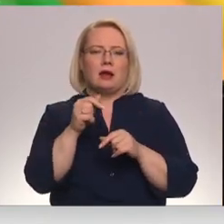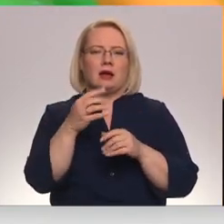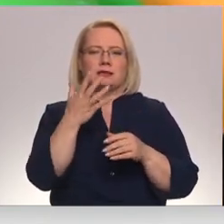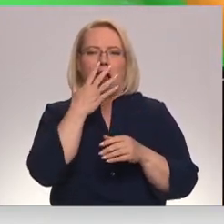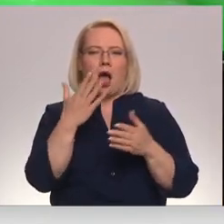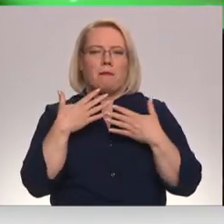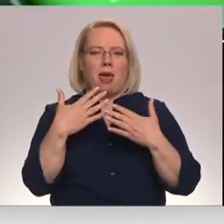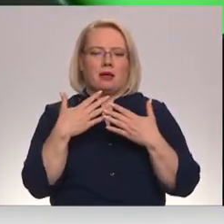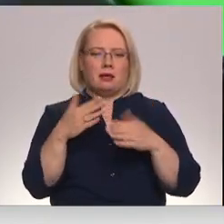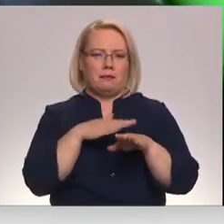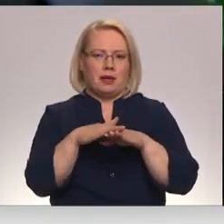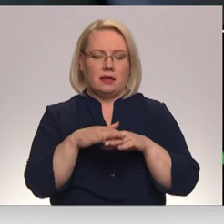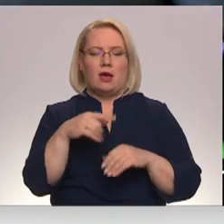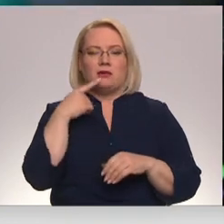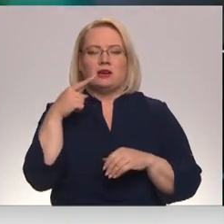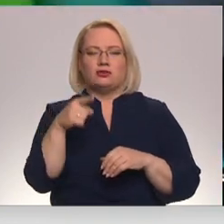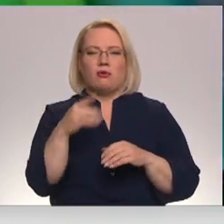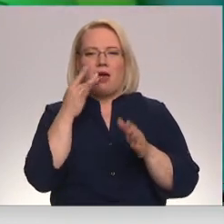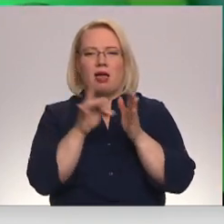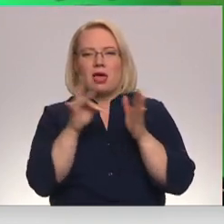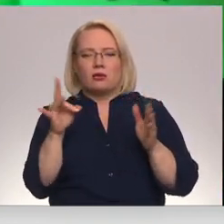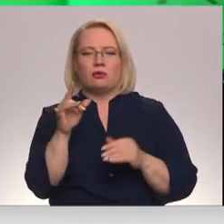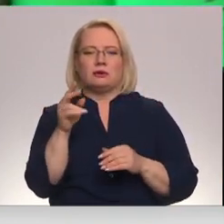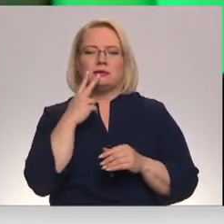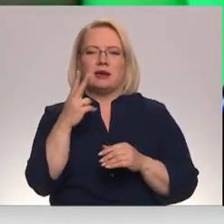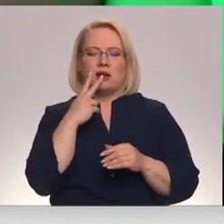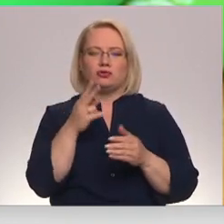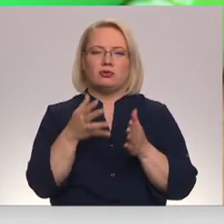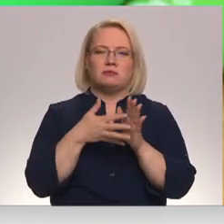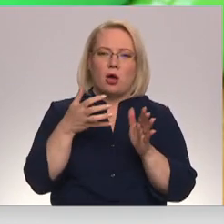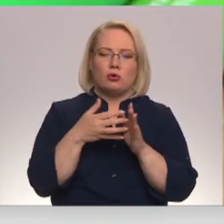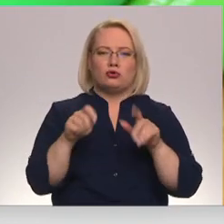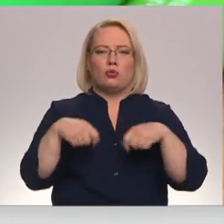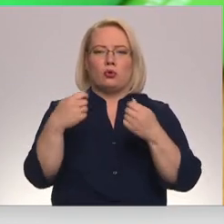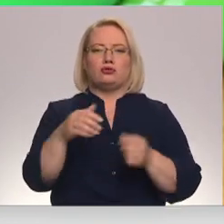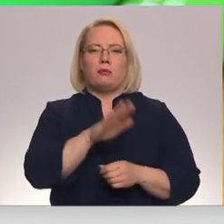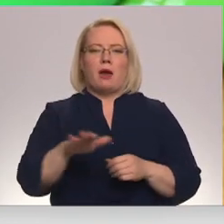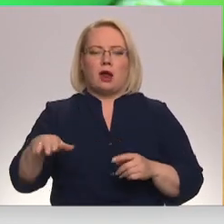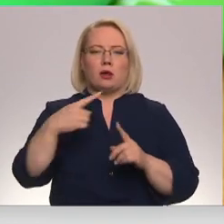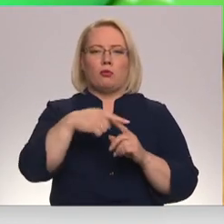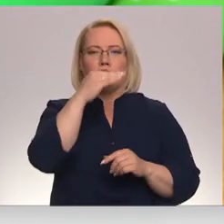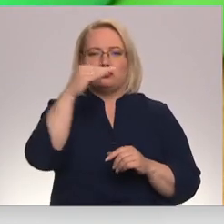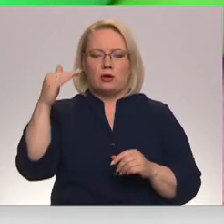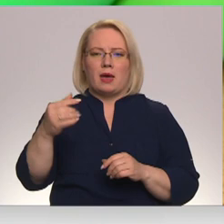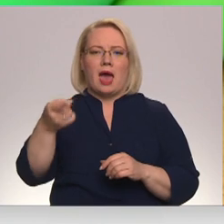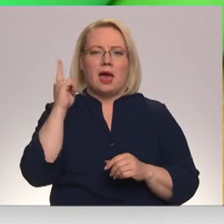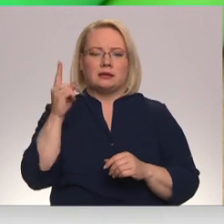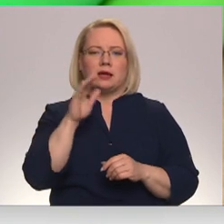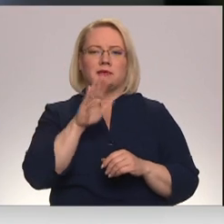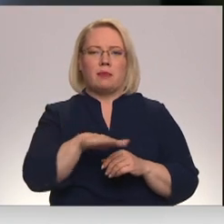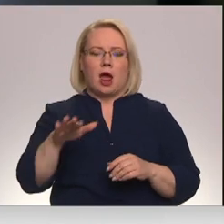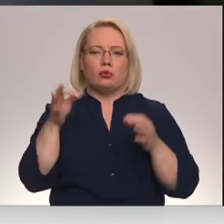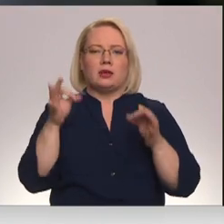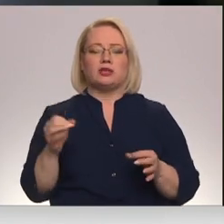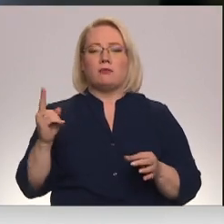Tabakas izstrādājumu un elektronisko cigarešu lietošanu un nodošanu bērniem un pusauģiem aizliedz bērnu tiesība aizsardzības likums.